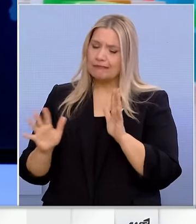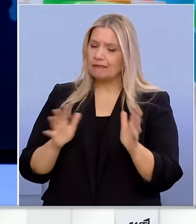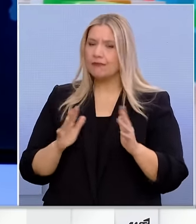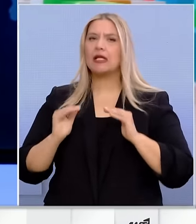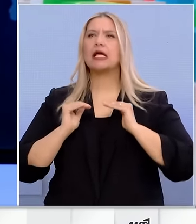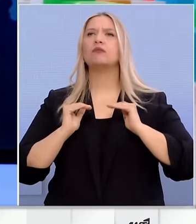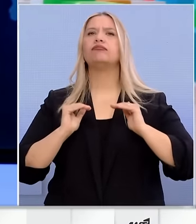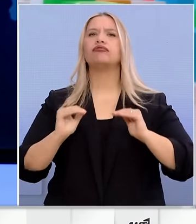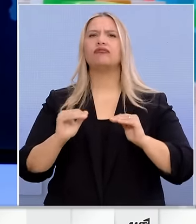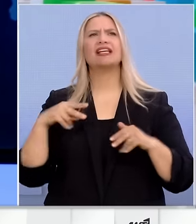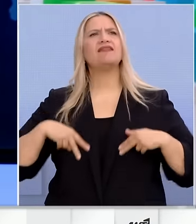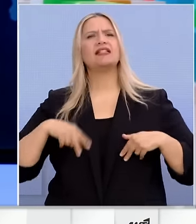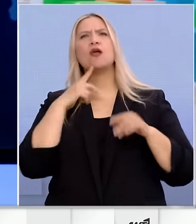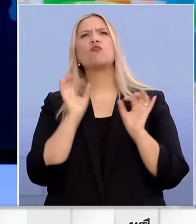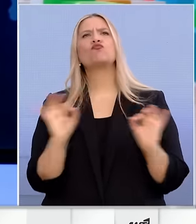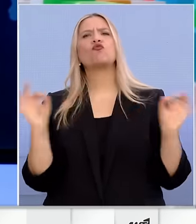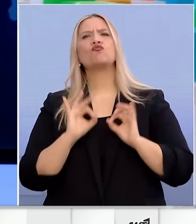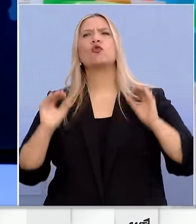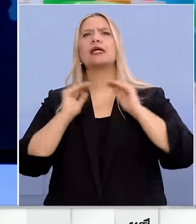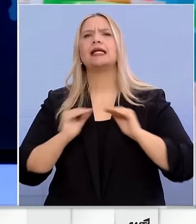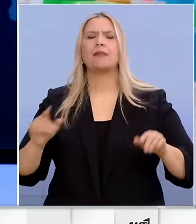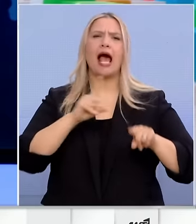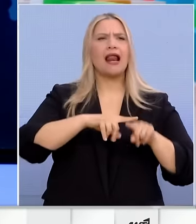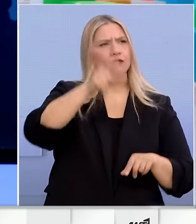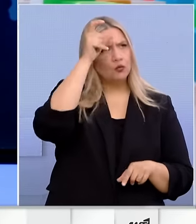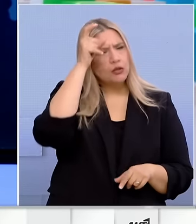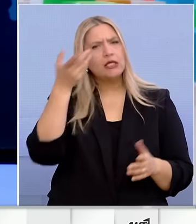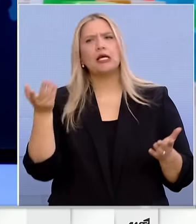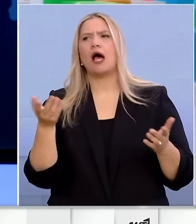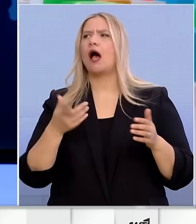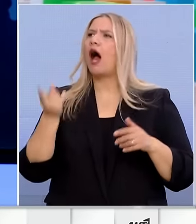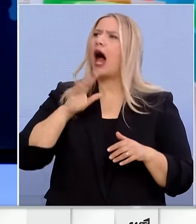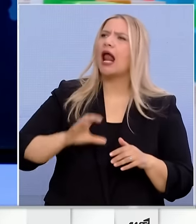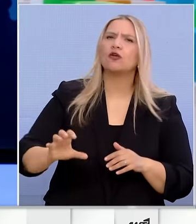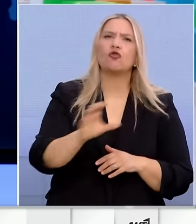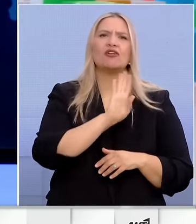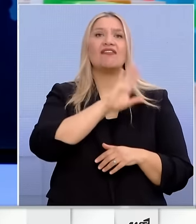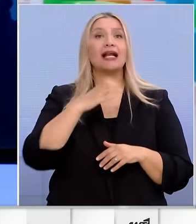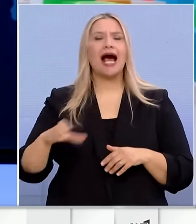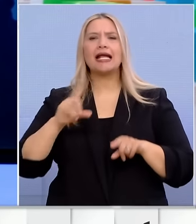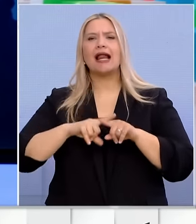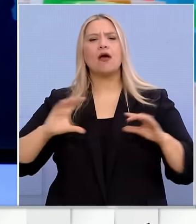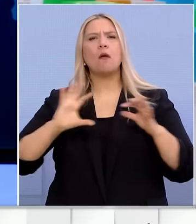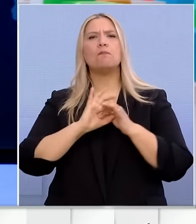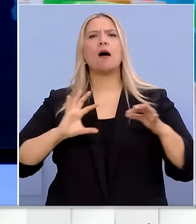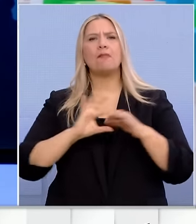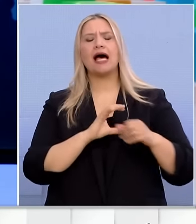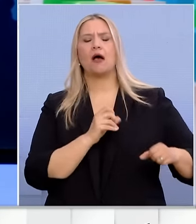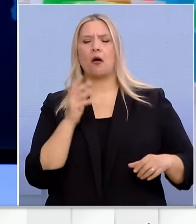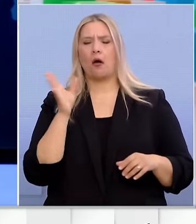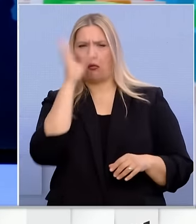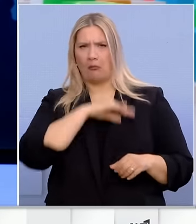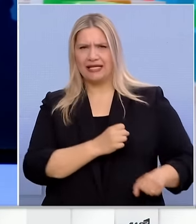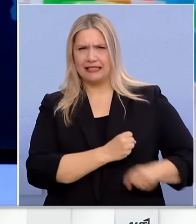νερά που λέει η κυβέρνηση στις ελληνοτουρκικές σχέσεις στις σχέσεις με άλλες χώρες εδώ των Βαλκανίων που είναι τάχα και σύμμαχοί μας